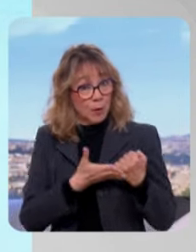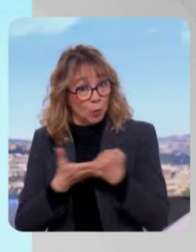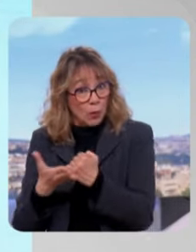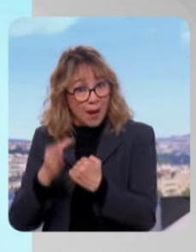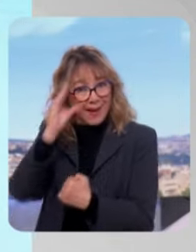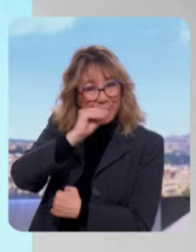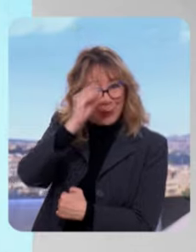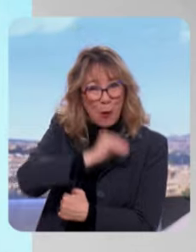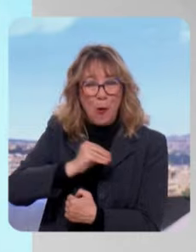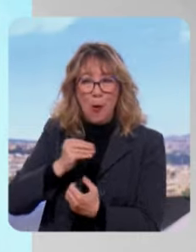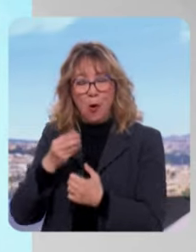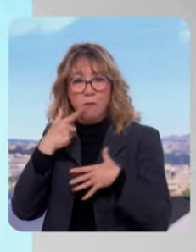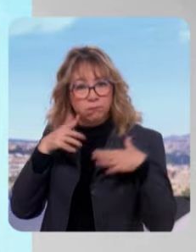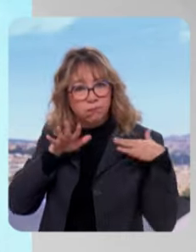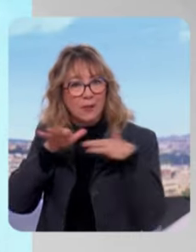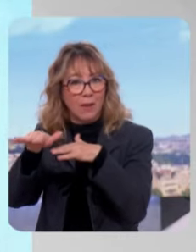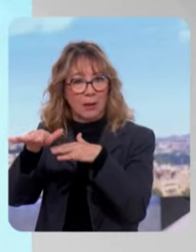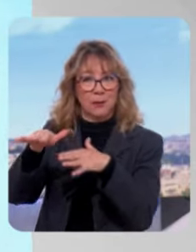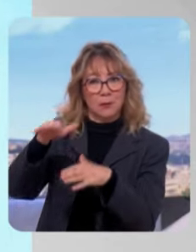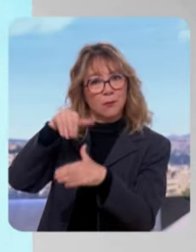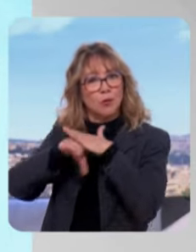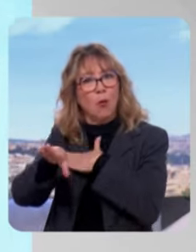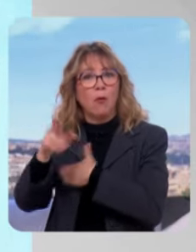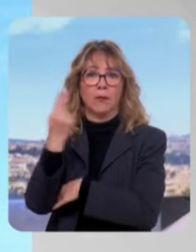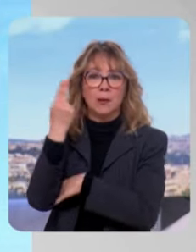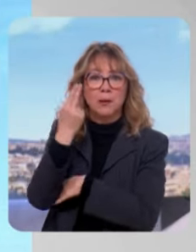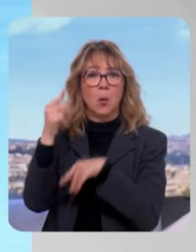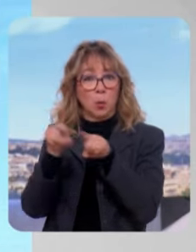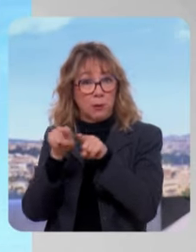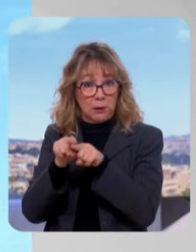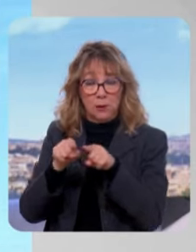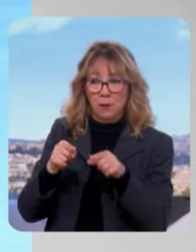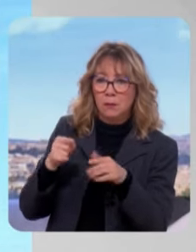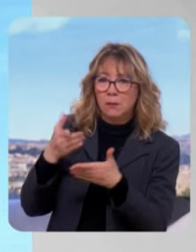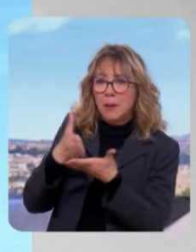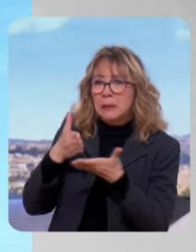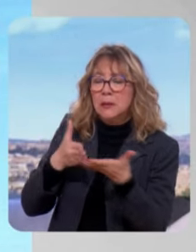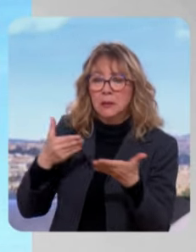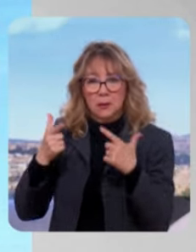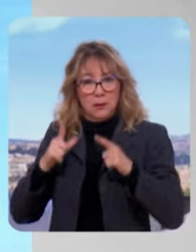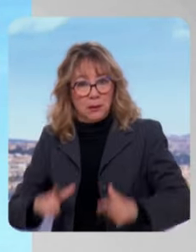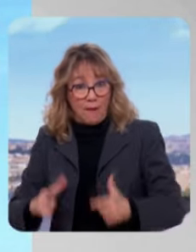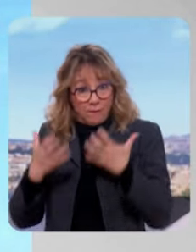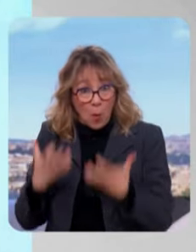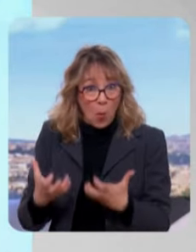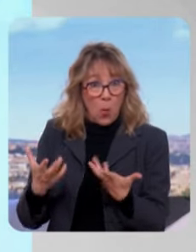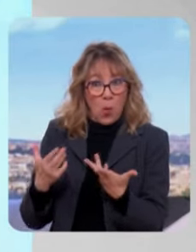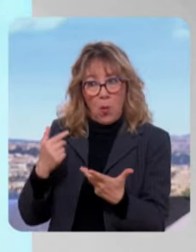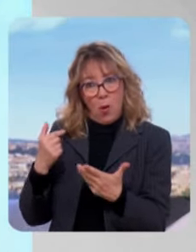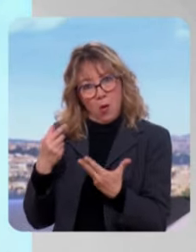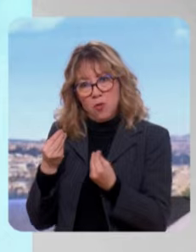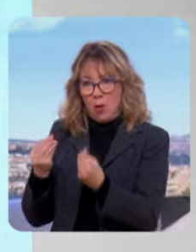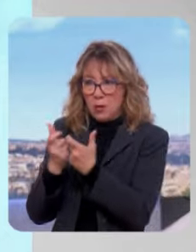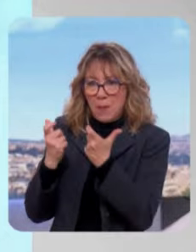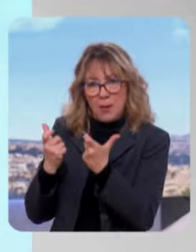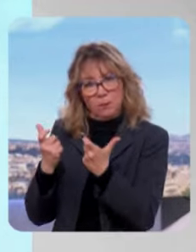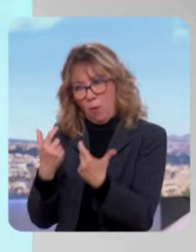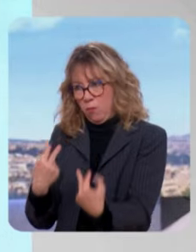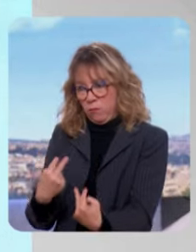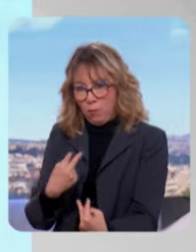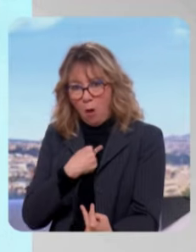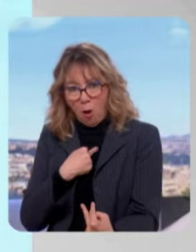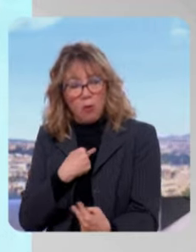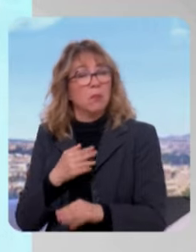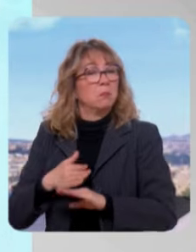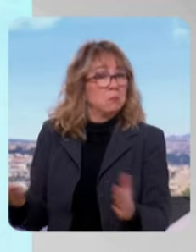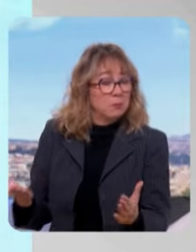étudiants qui bloquent les universités, les lycéens qui veulent, une partie des lycéens, un syndicat qui veut maintenant bloquer les établissements. Quelle est, vous, votre position là